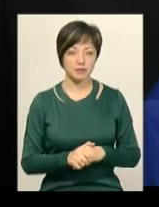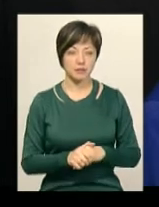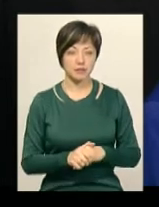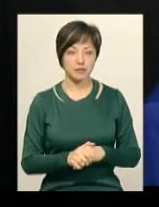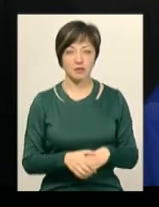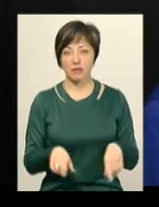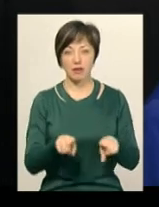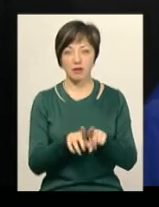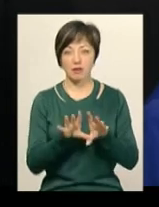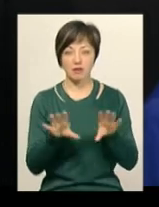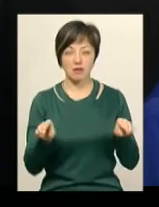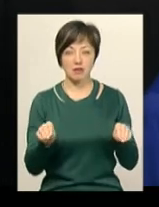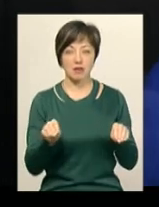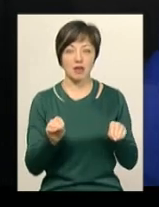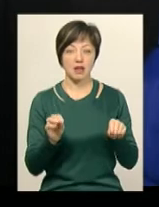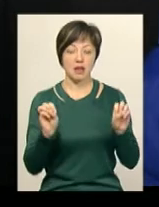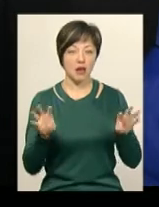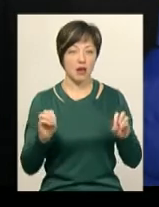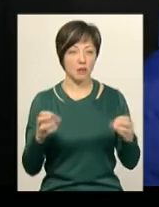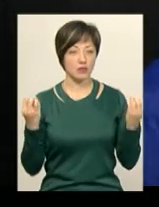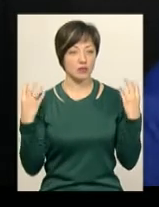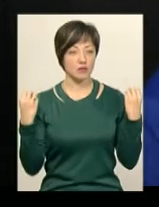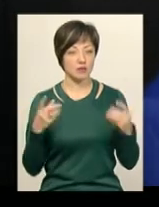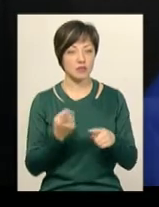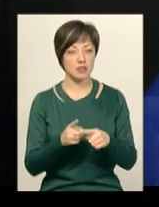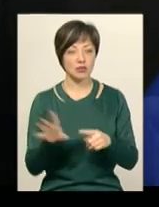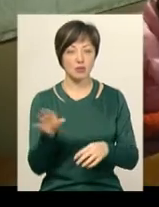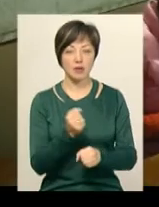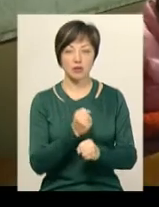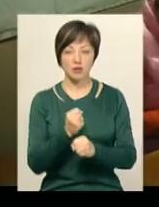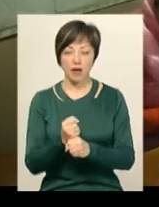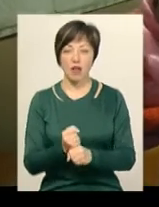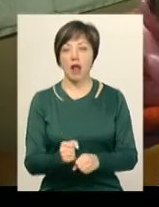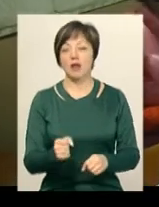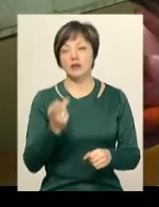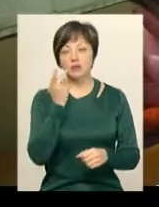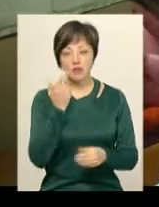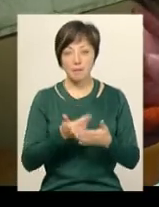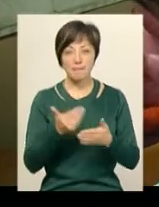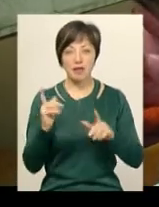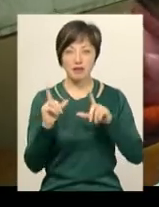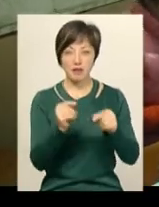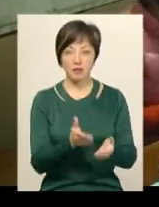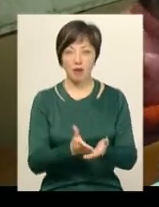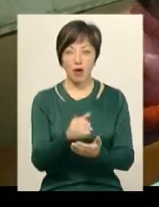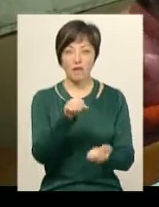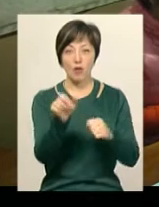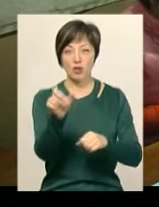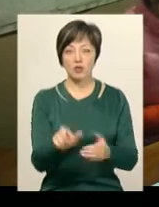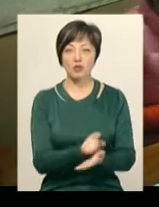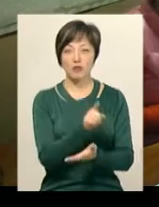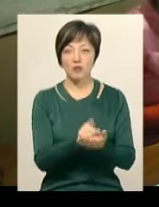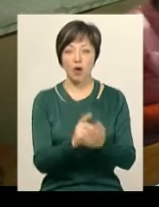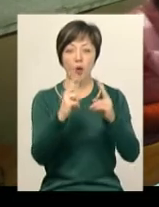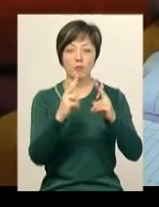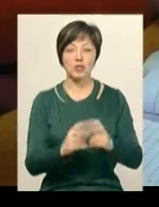Так, все. Лампочки, все, що горіло, все, що працювало. Щоразу перед виїздом на маршрут водій зобов'язаний обстежитися